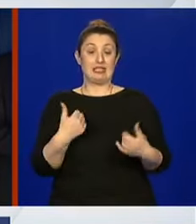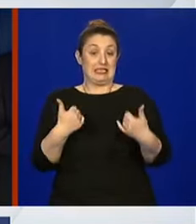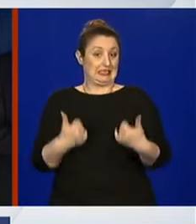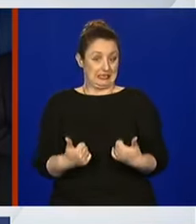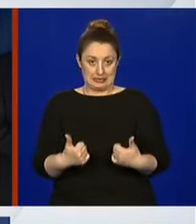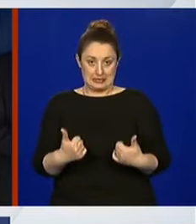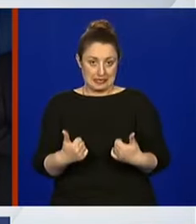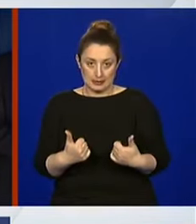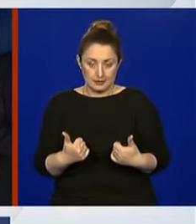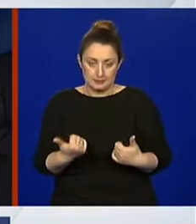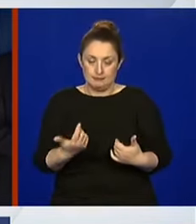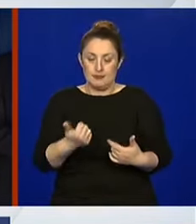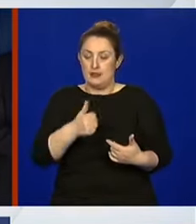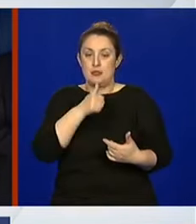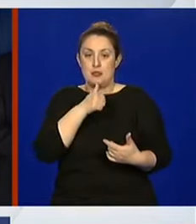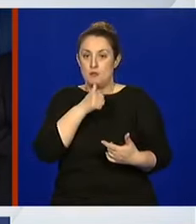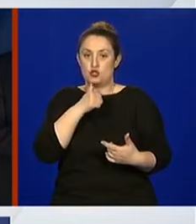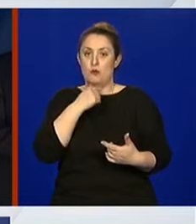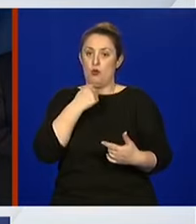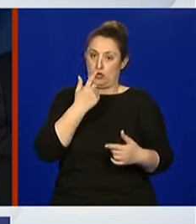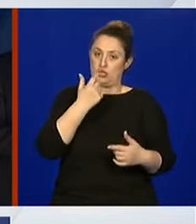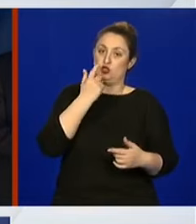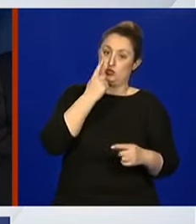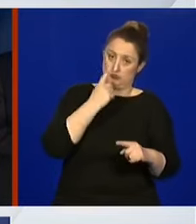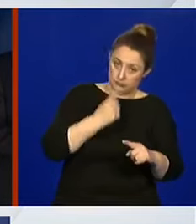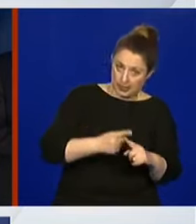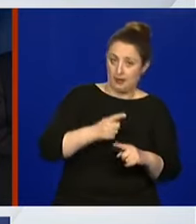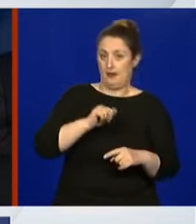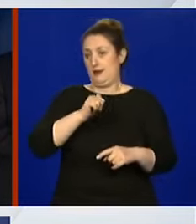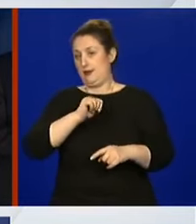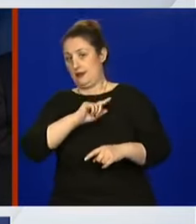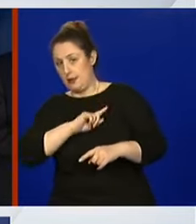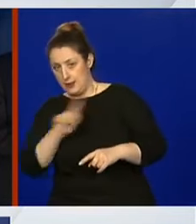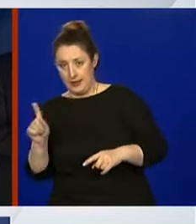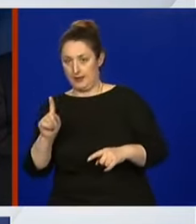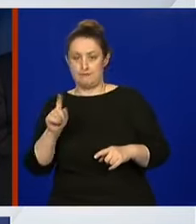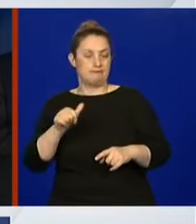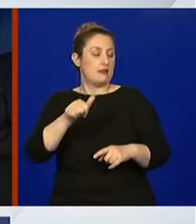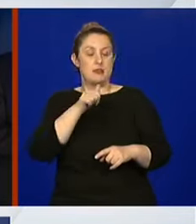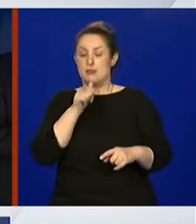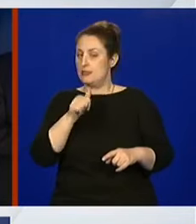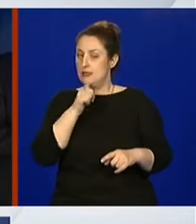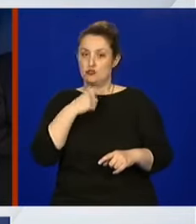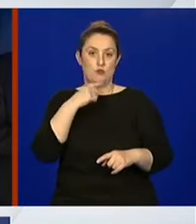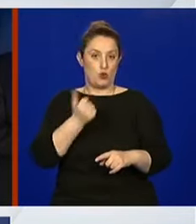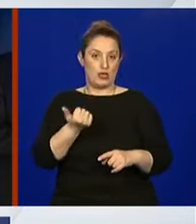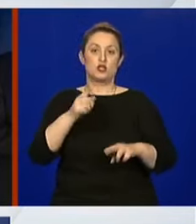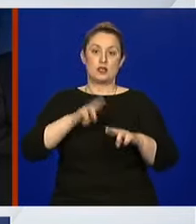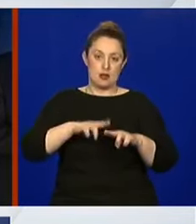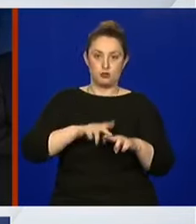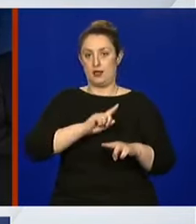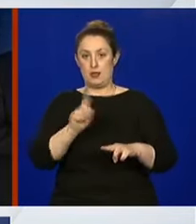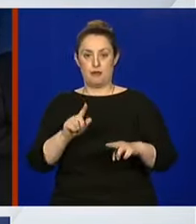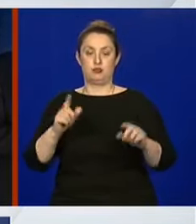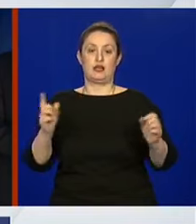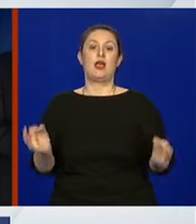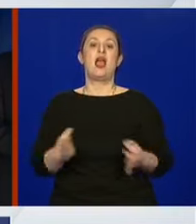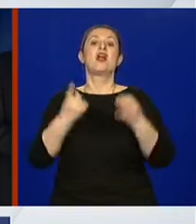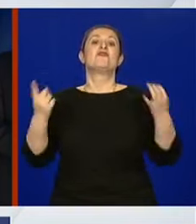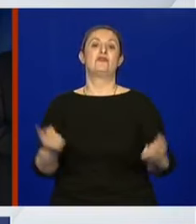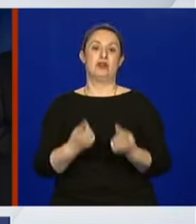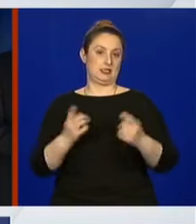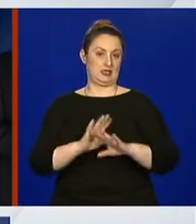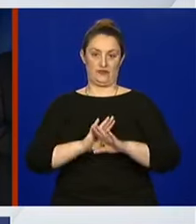možemo ni potvrditi, niti opovrgnuti da li će se festivali održavati ili neće. To ovisi o